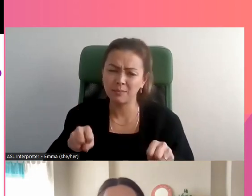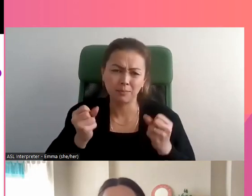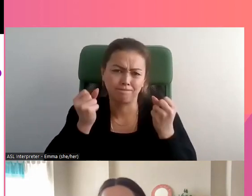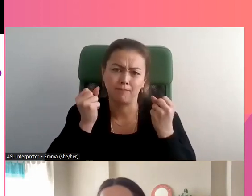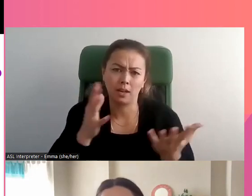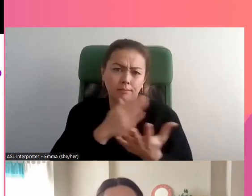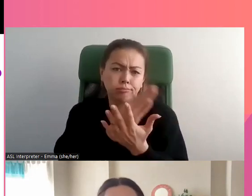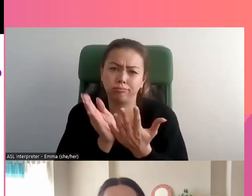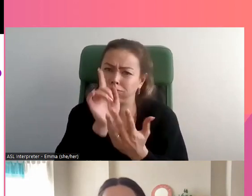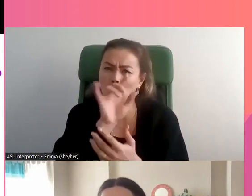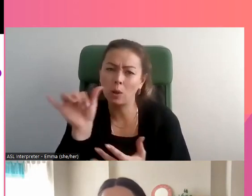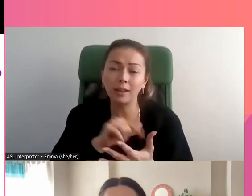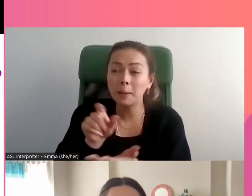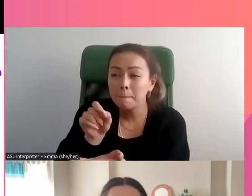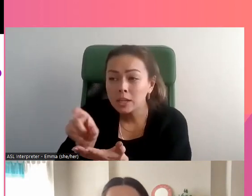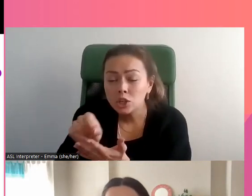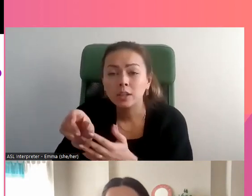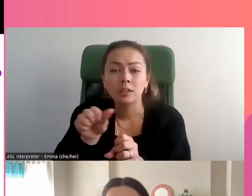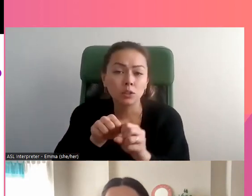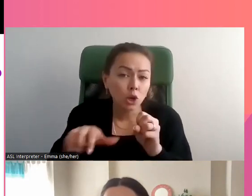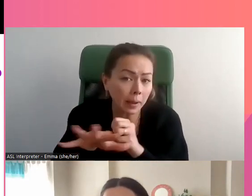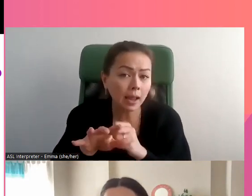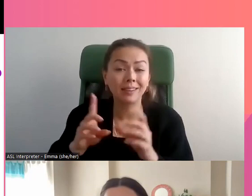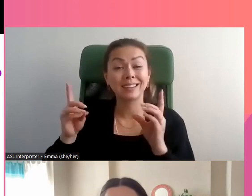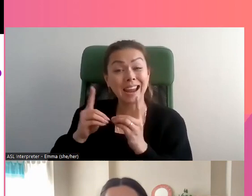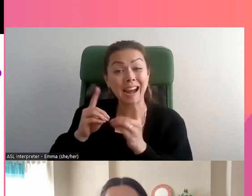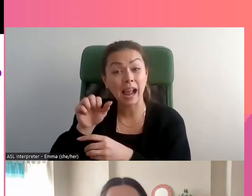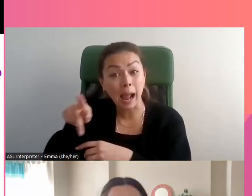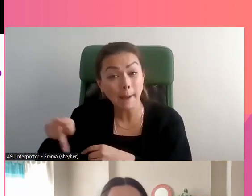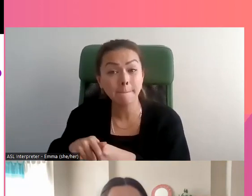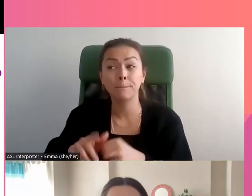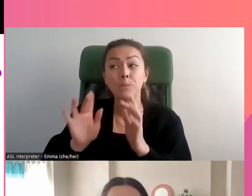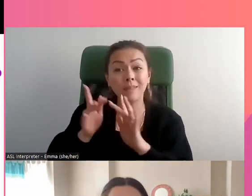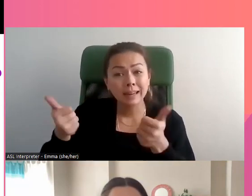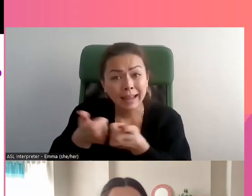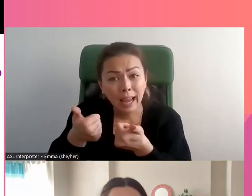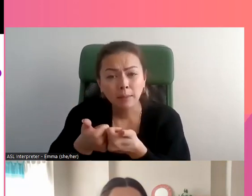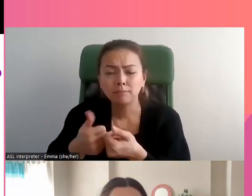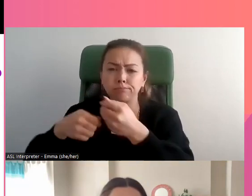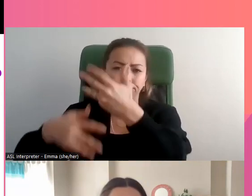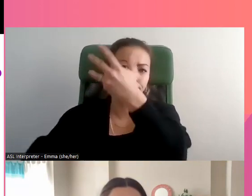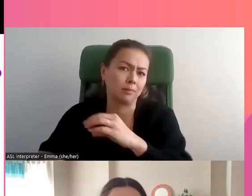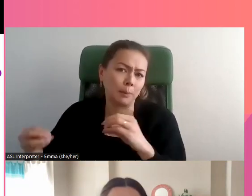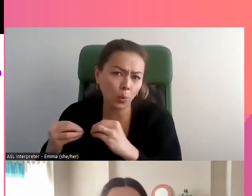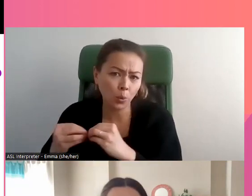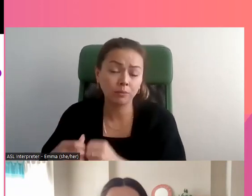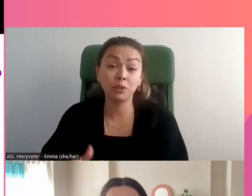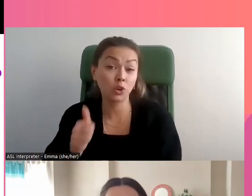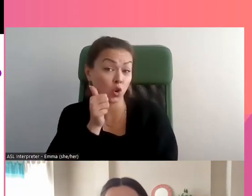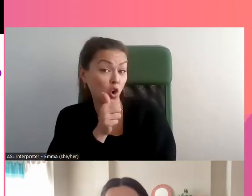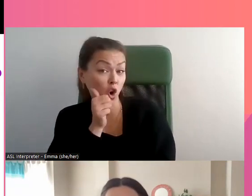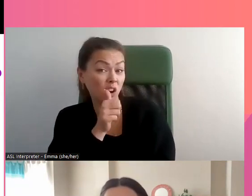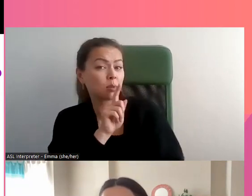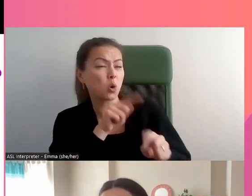technologies, y compris les plateformes de messagerie, les médias sociaux, les applications de fréquentation, les jeux en ligne, etc. Par exemple, les